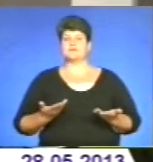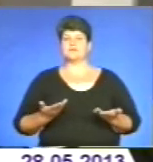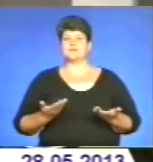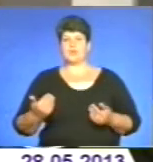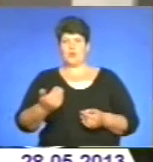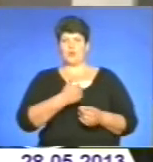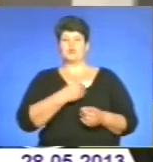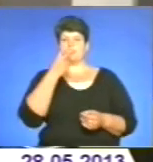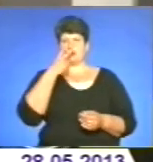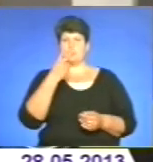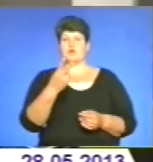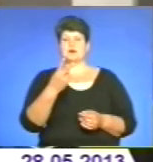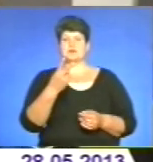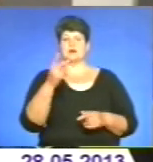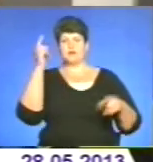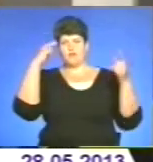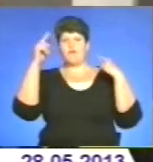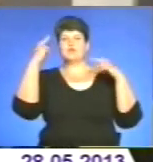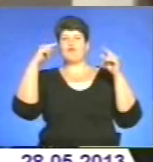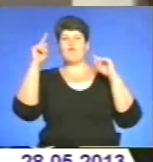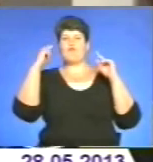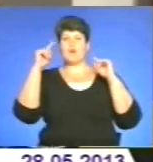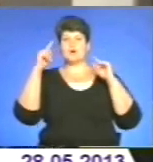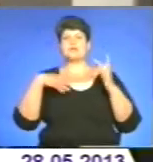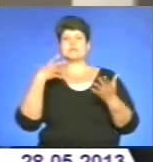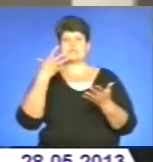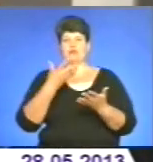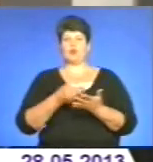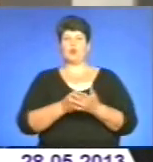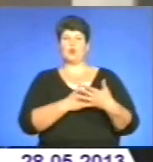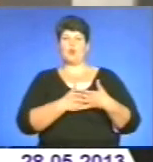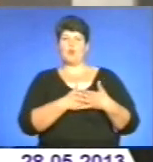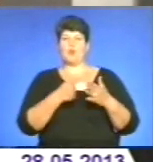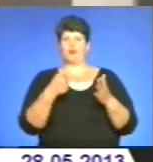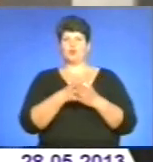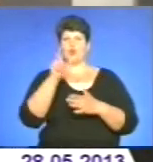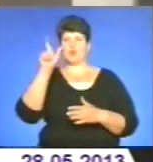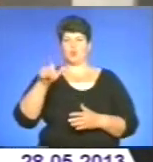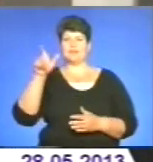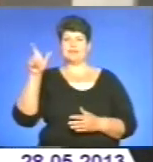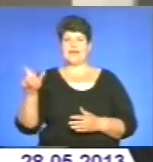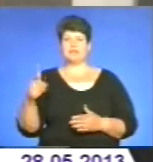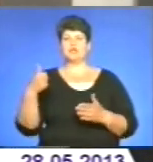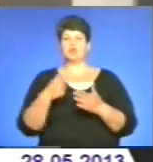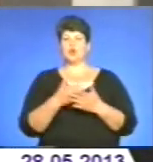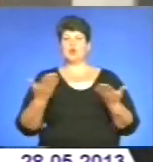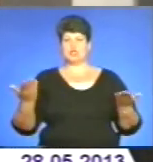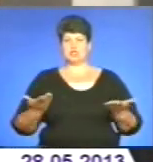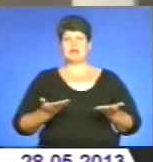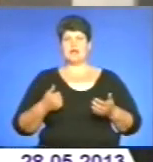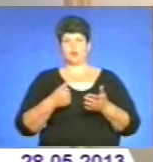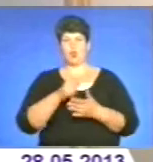показати в творах свою любов до людей, до життя і до